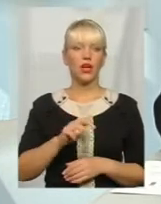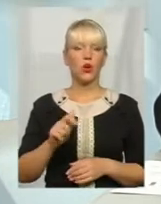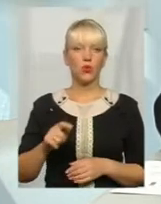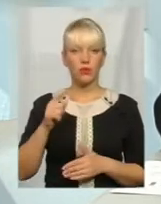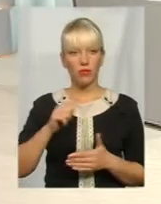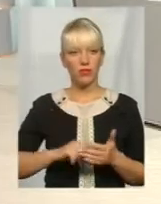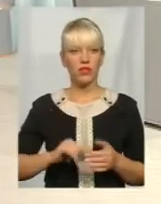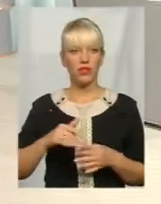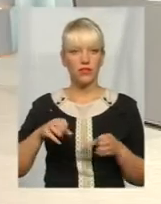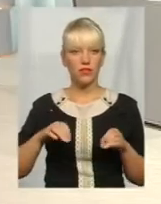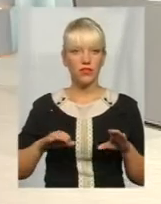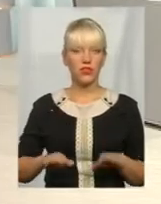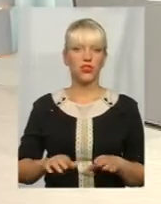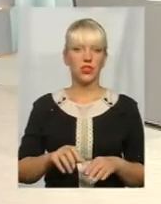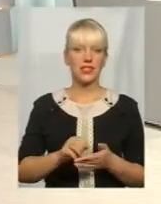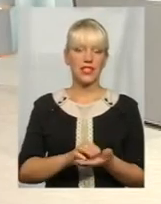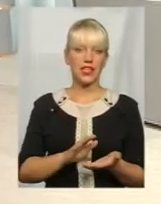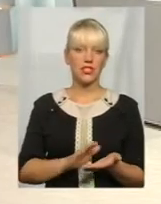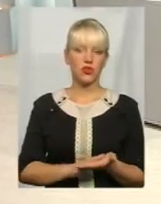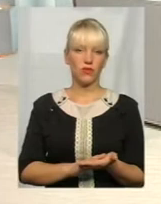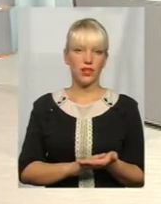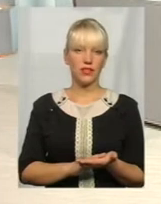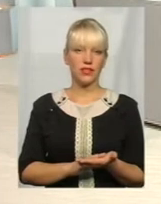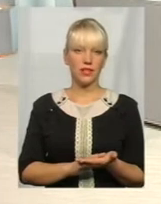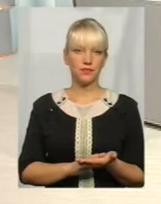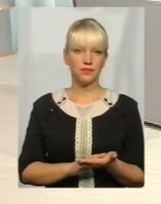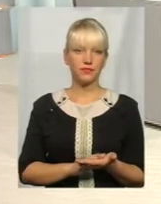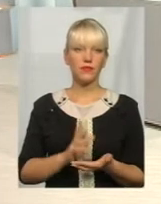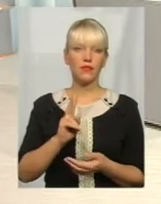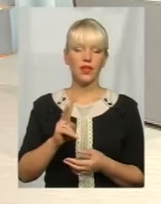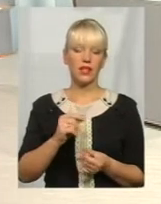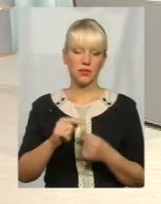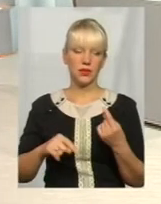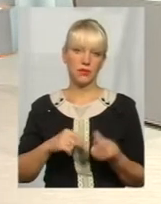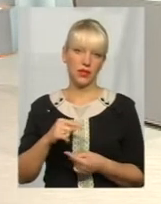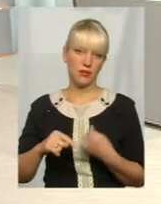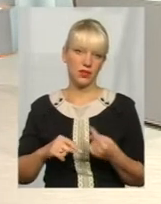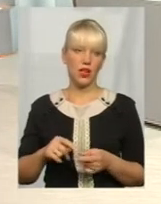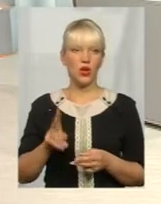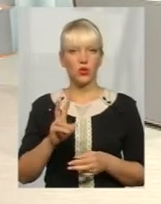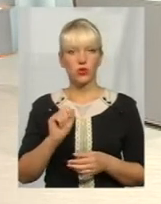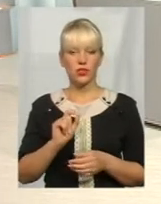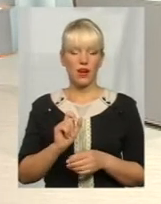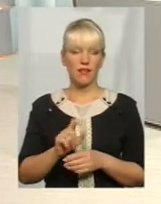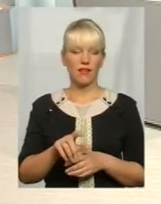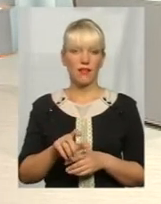повірили, люди рішили зареєструватися як підприємці, хтось як найманий